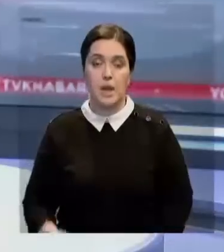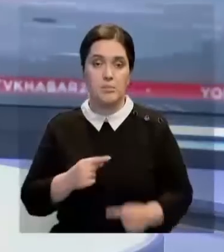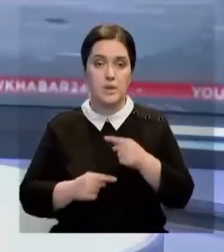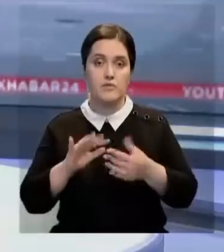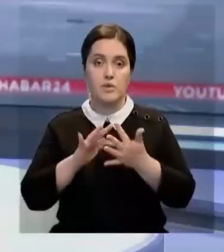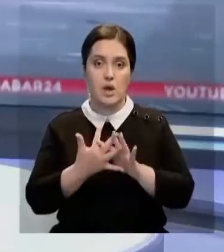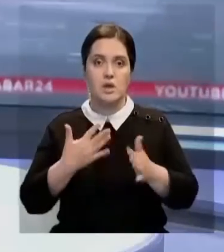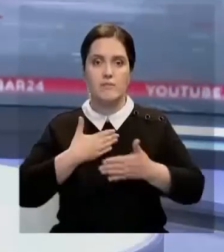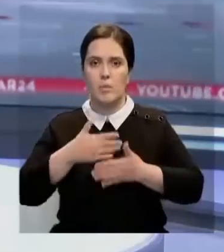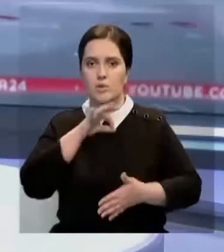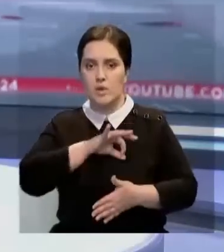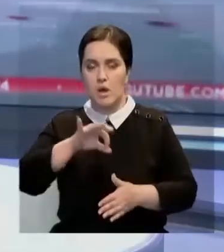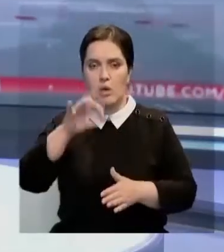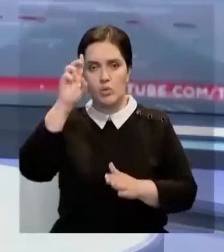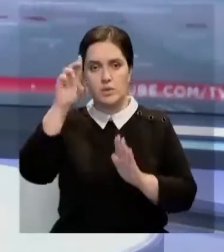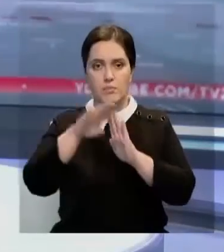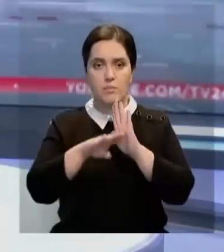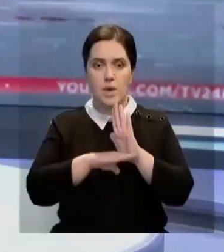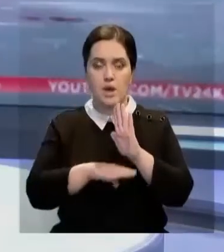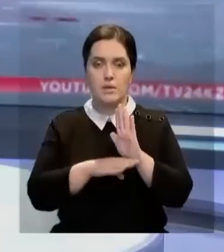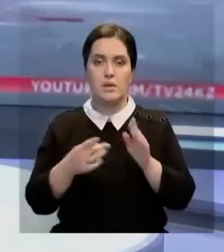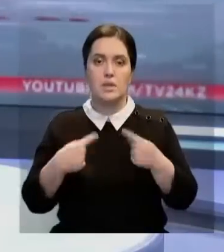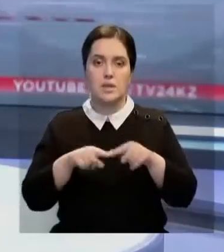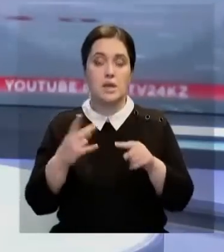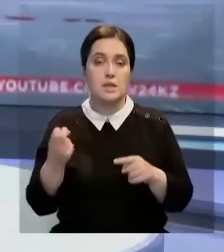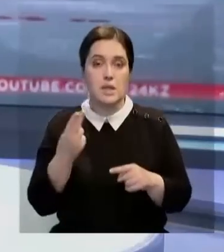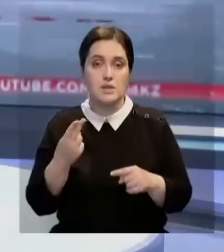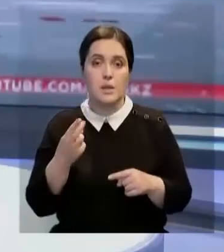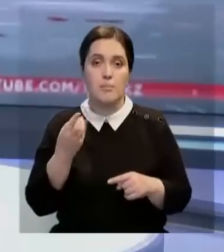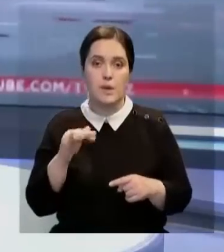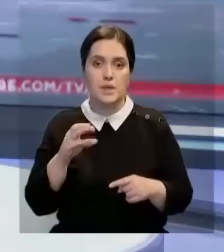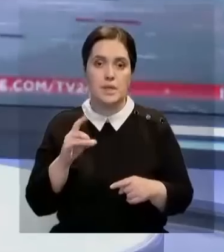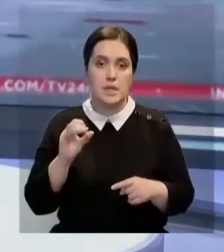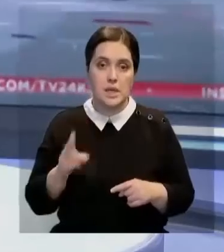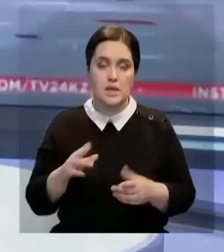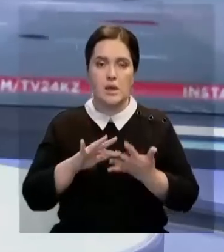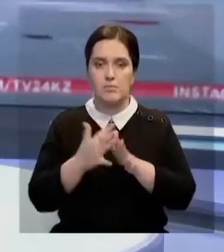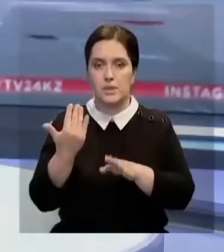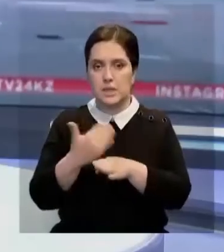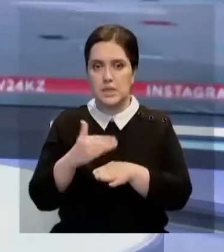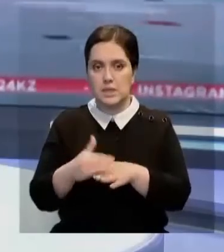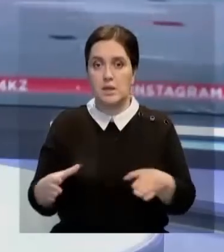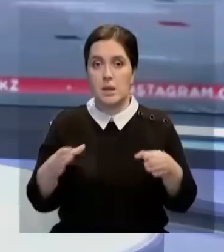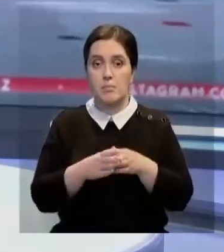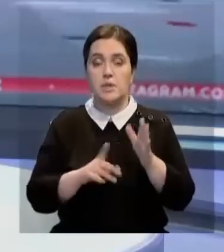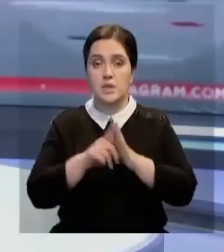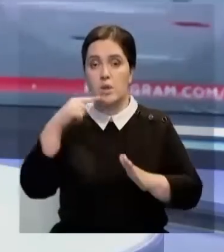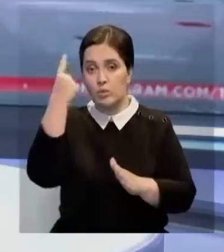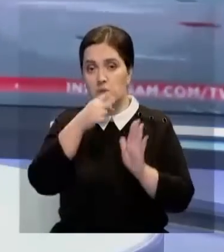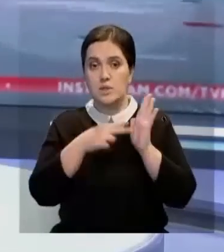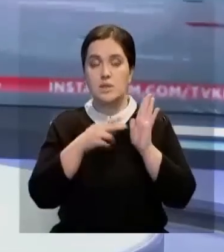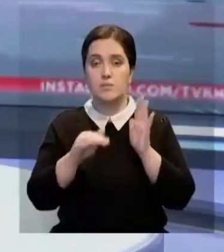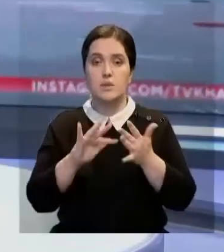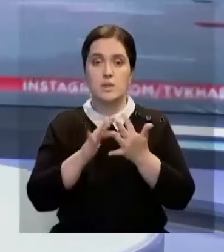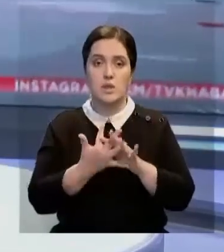Предприниматели в селах активно пользуются программами поддержки дочерней организации нацхолдинга «Байтерек» аграрной кредитной корпорации. С начала